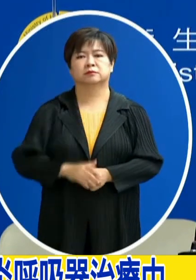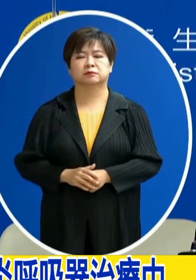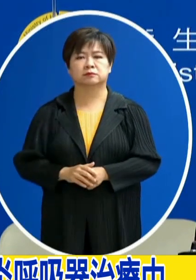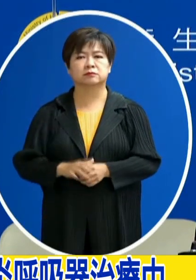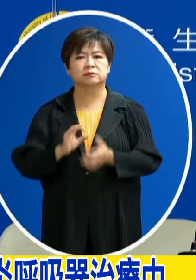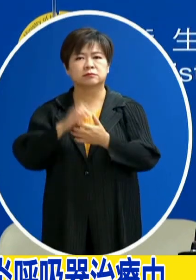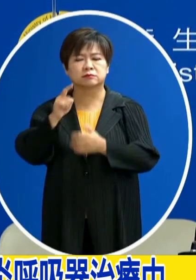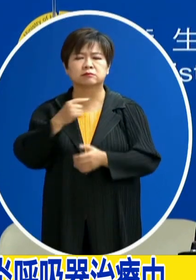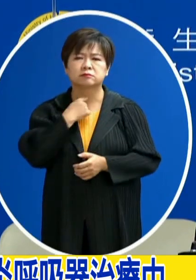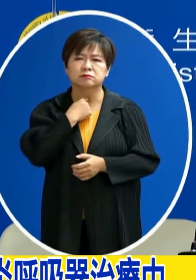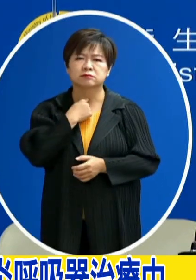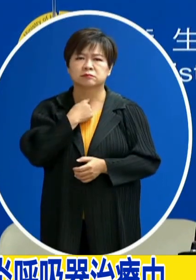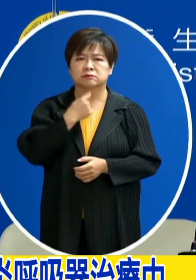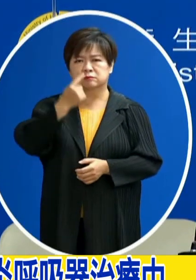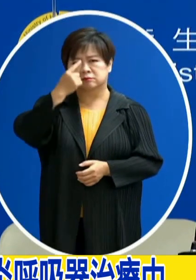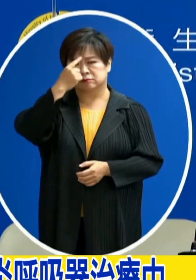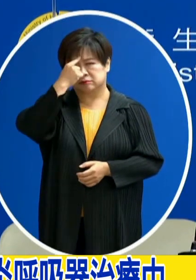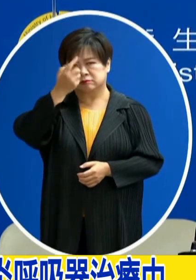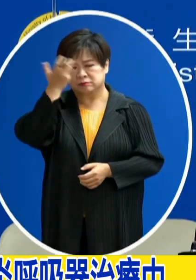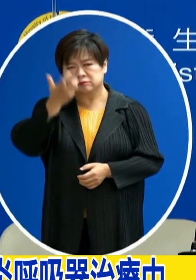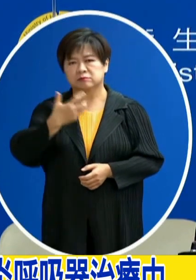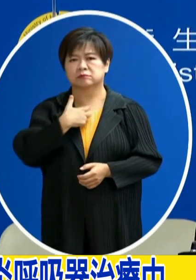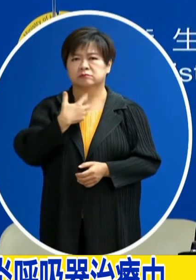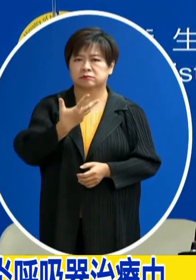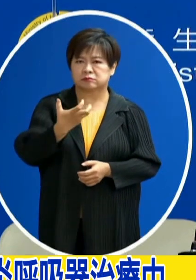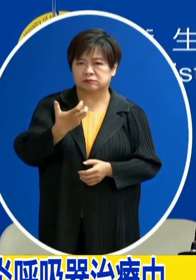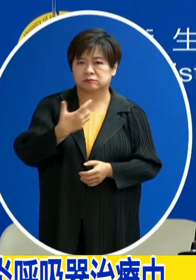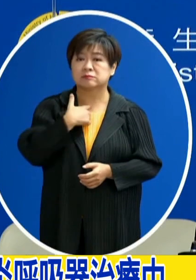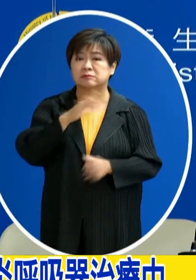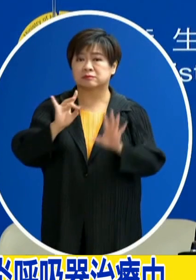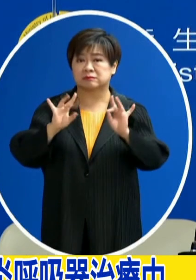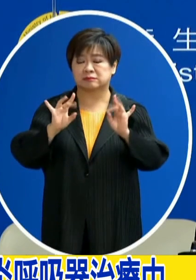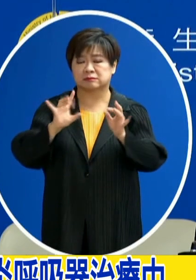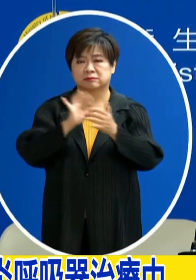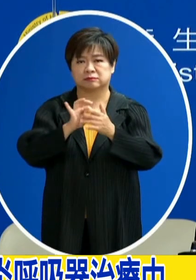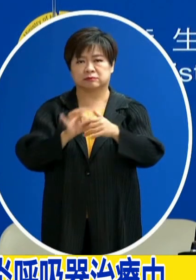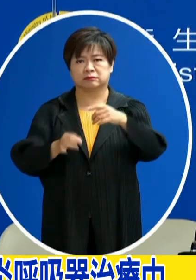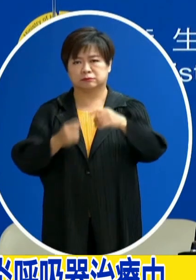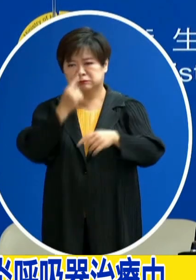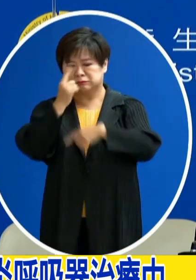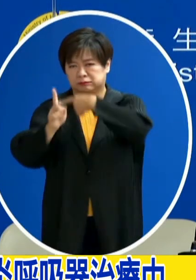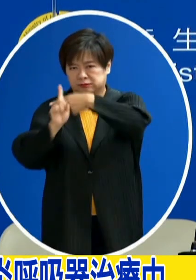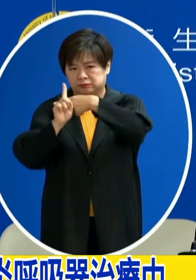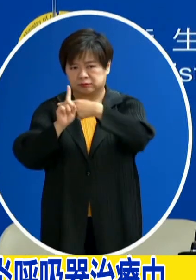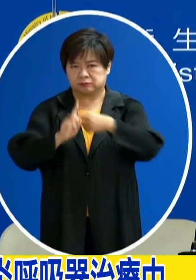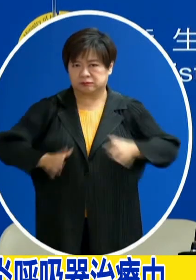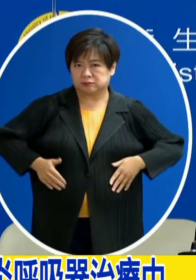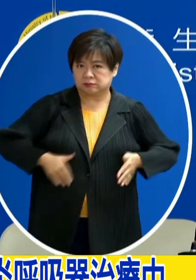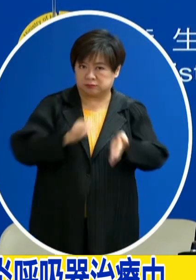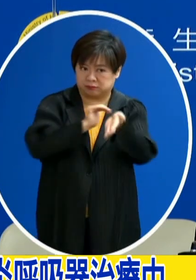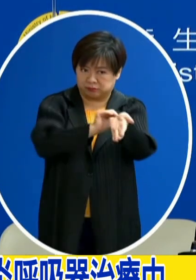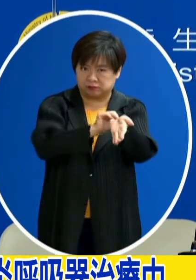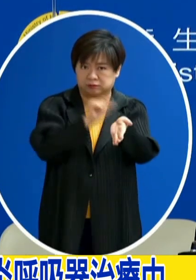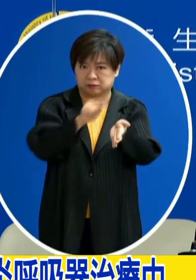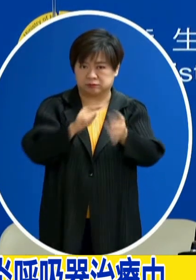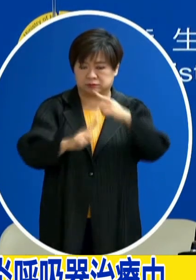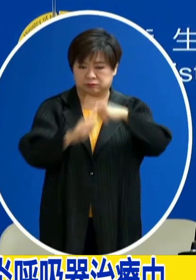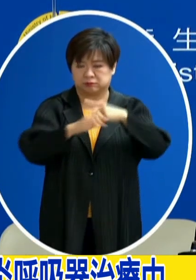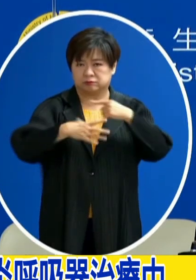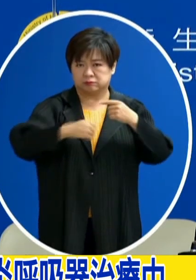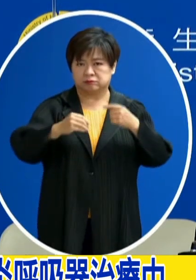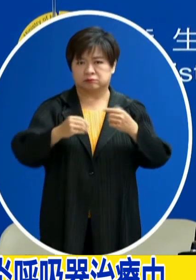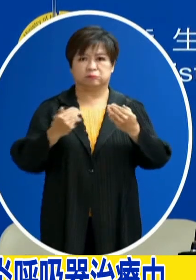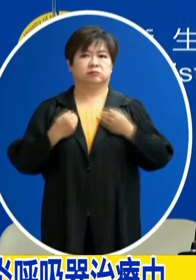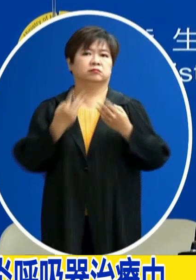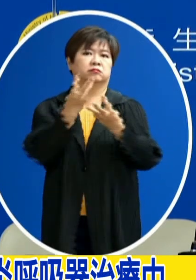嚨痛 咳嗽有痰等這些症狀 進行快篩 是陽性 那帶往急診 在急診這邊的X光檢查有